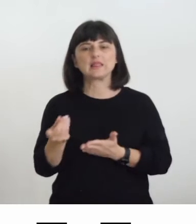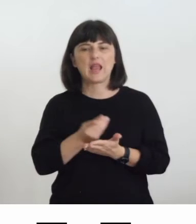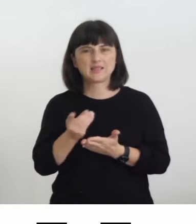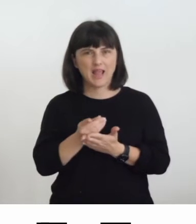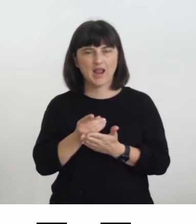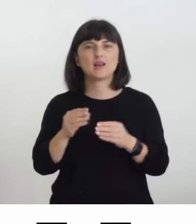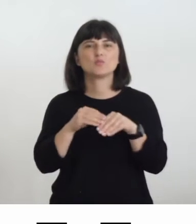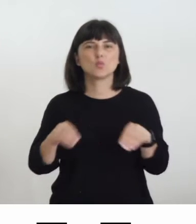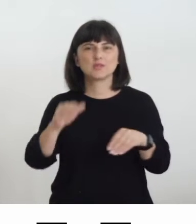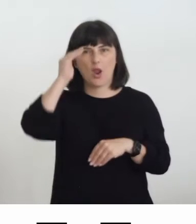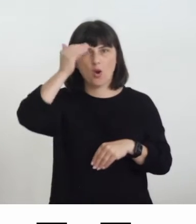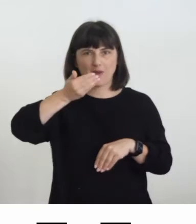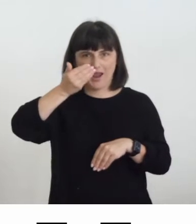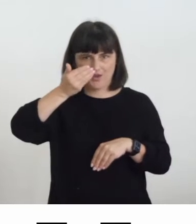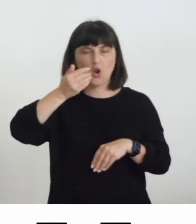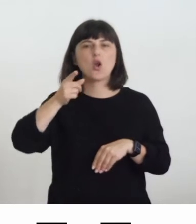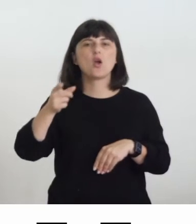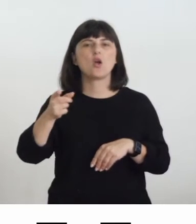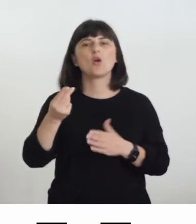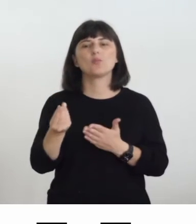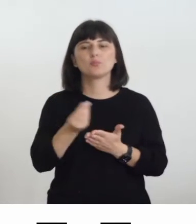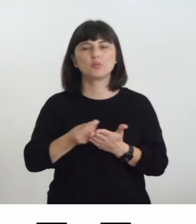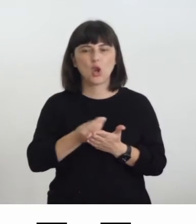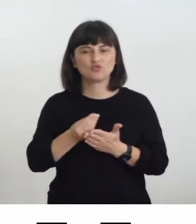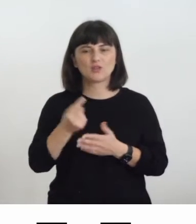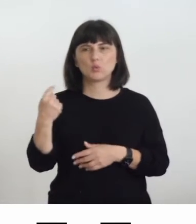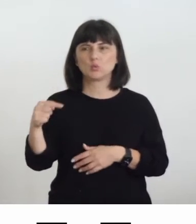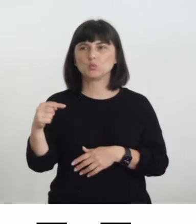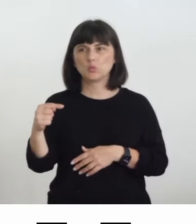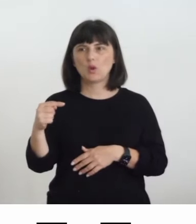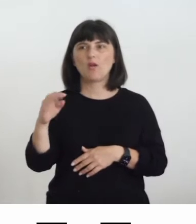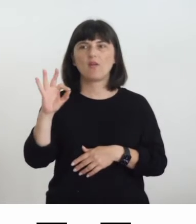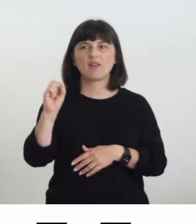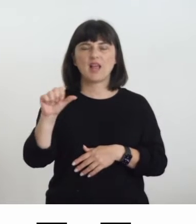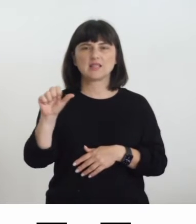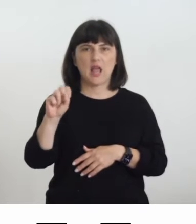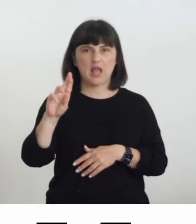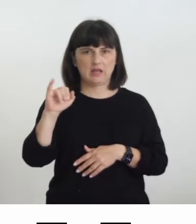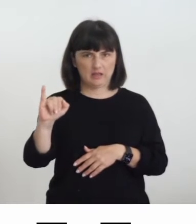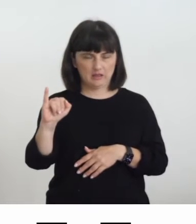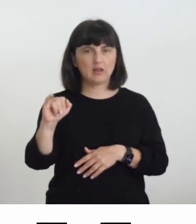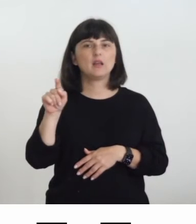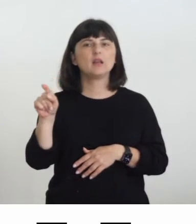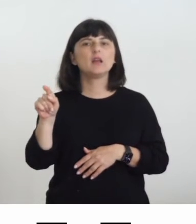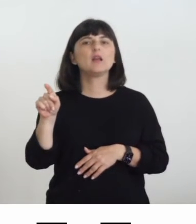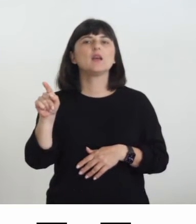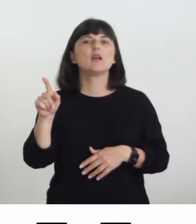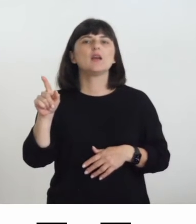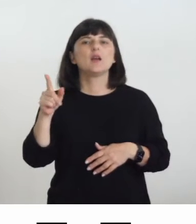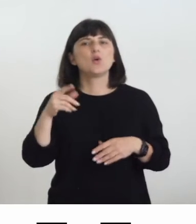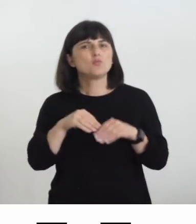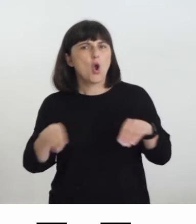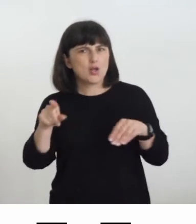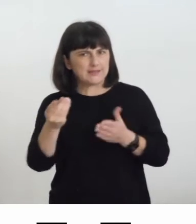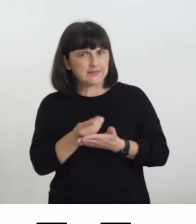su un progetto di Fabio Fornasari anche le mostre del design sono mostre